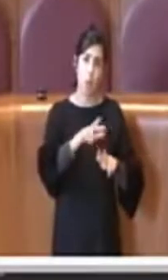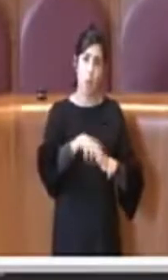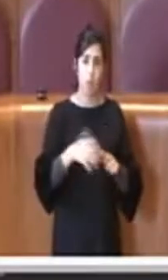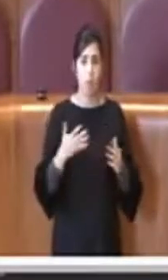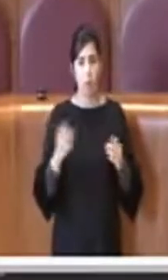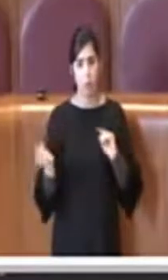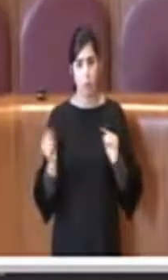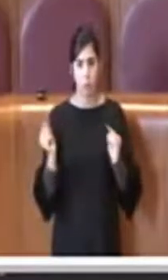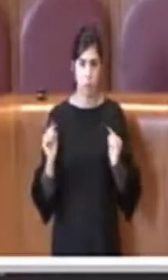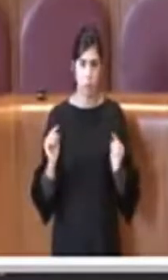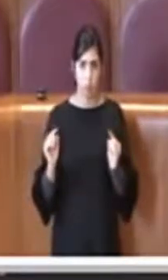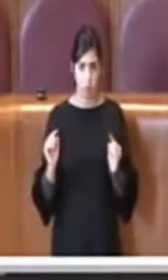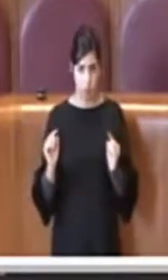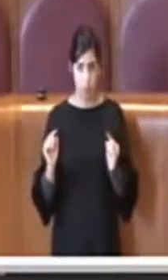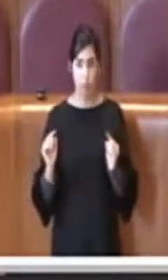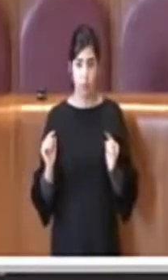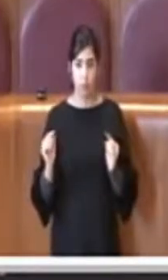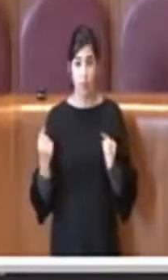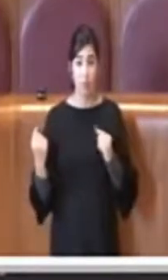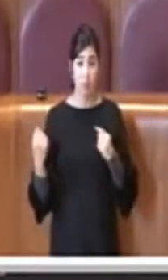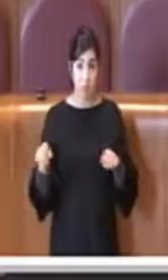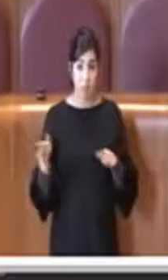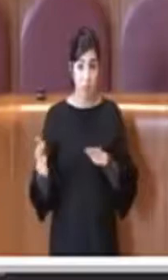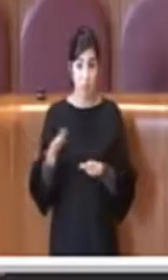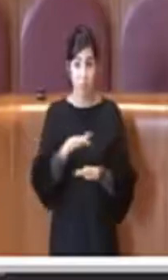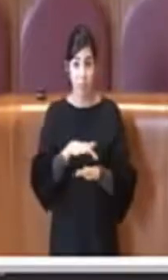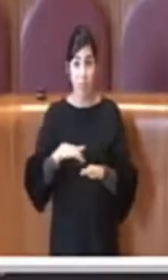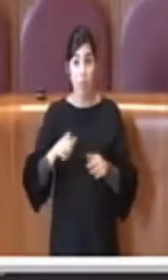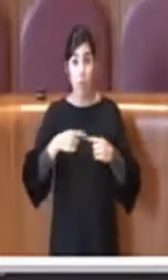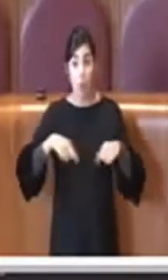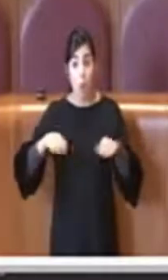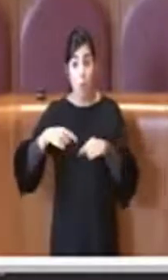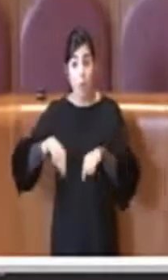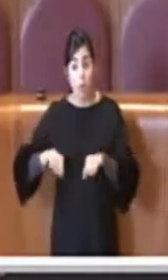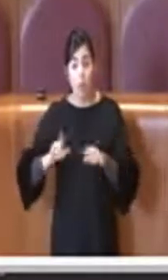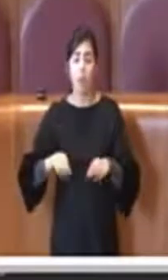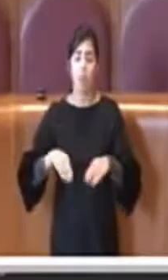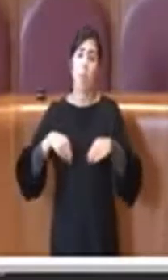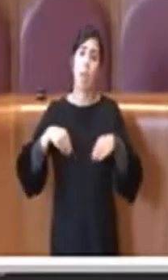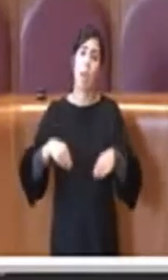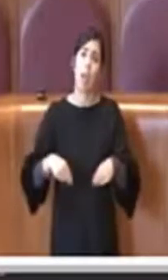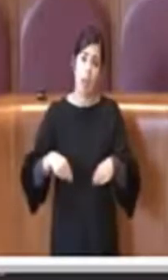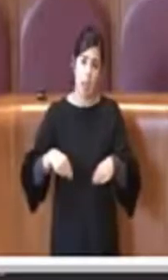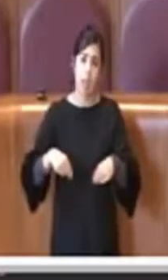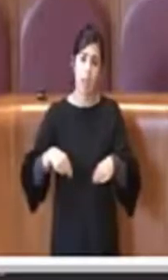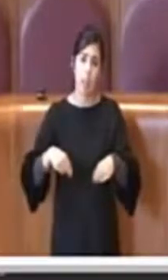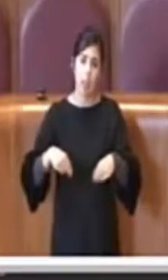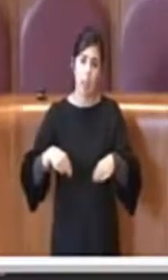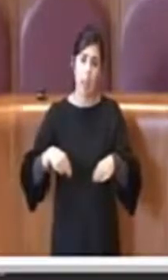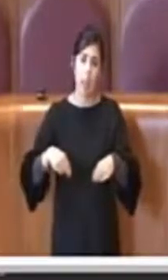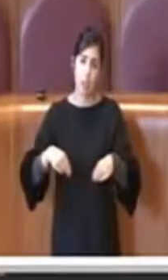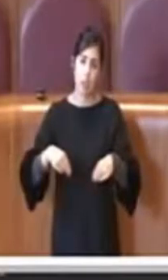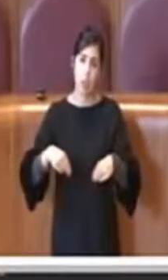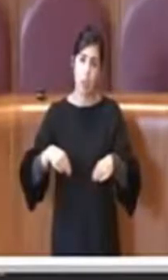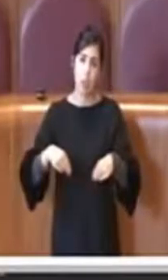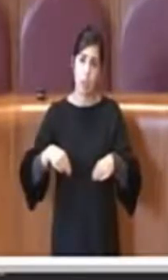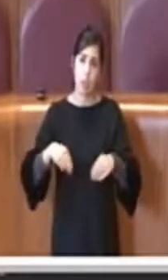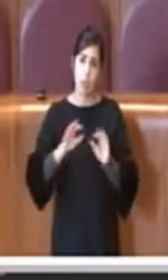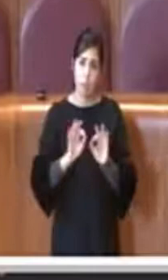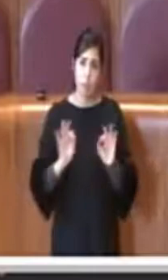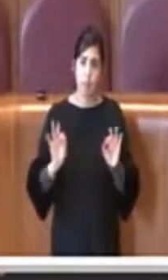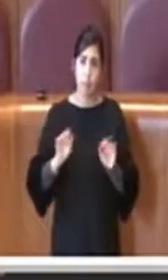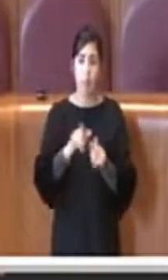durante le quali hanno partecipato tutti i soggetti che hanno seguito l